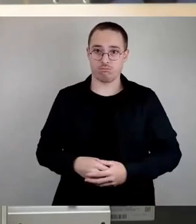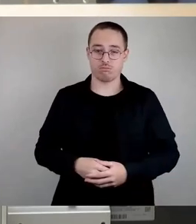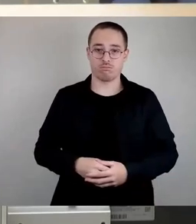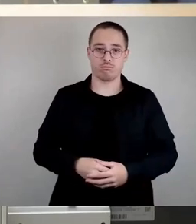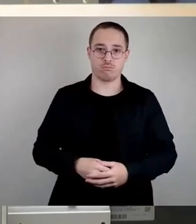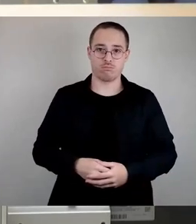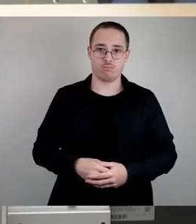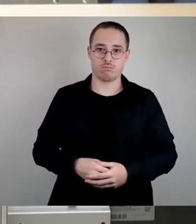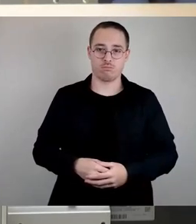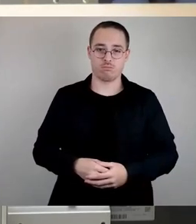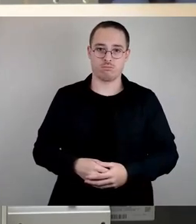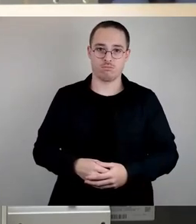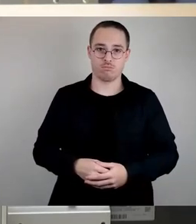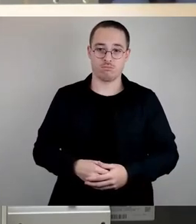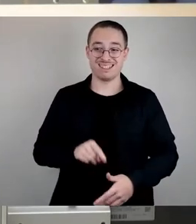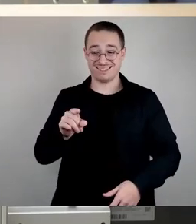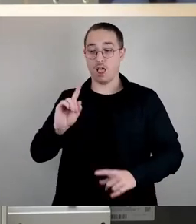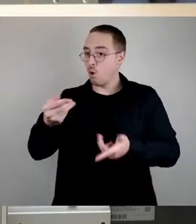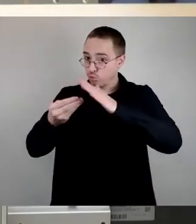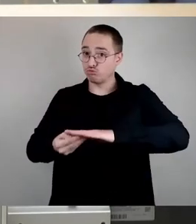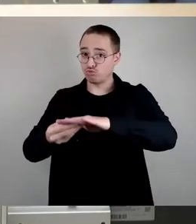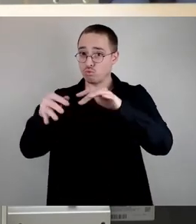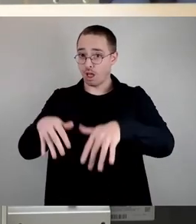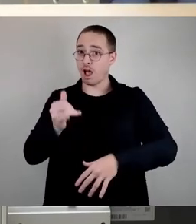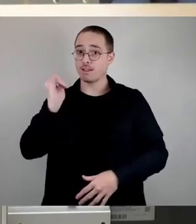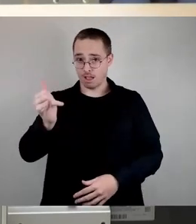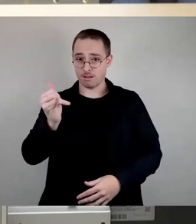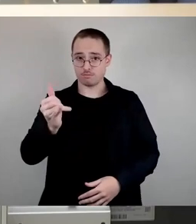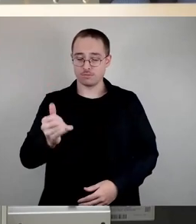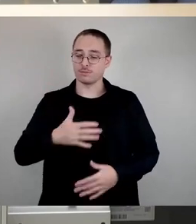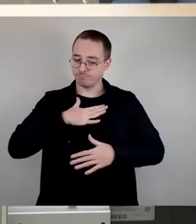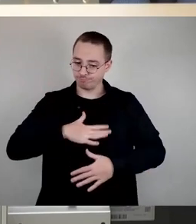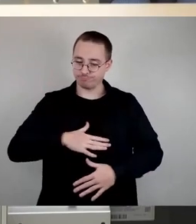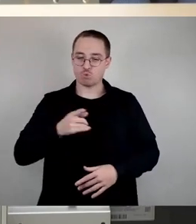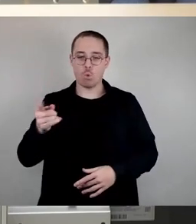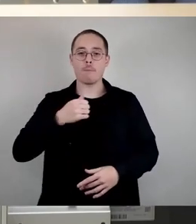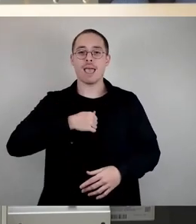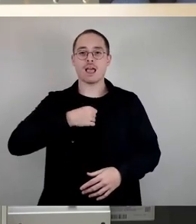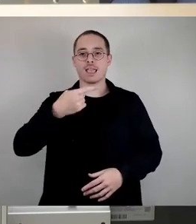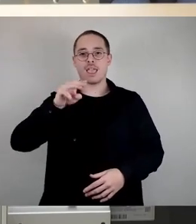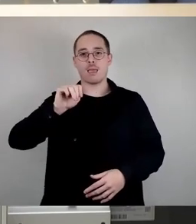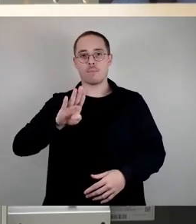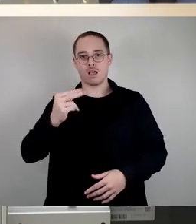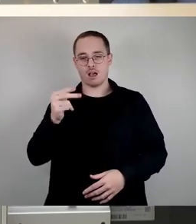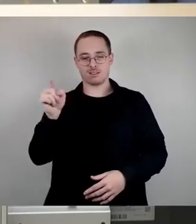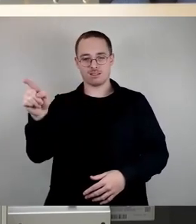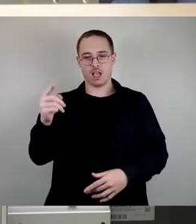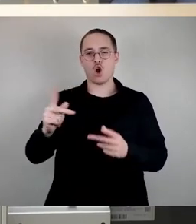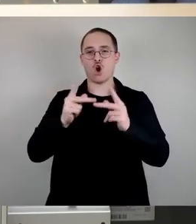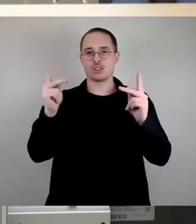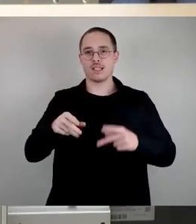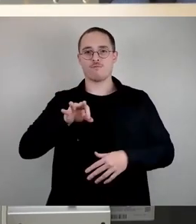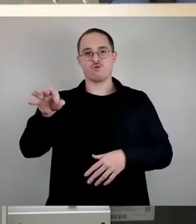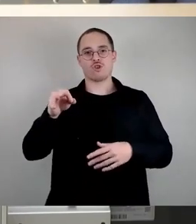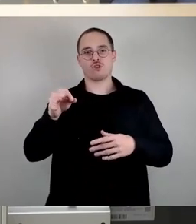Dieser wird insofern auch unterstützt, dass es inzwischen ja von der Seite der BEDER GmbH dieses Schwimmhallenkonzept gibt, wo eine gewisse Reihenfolge